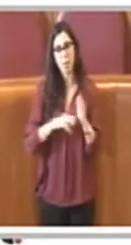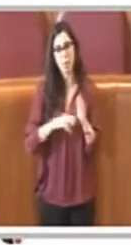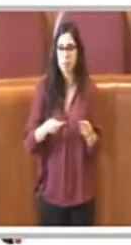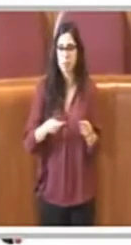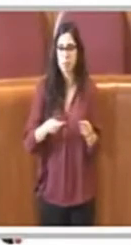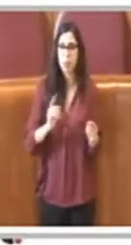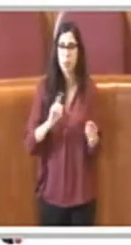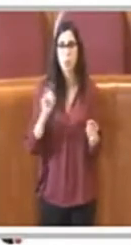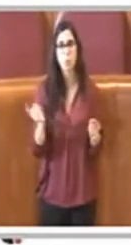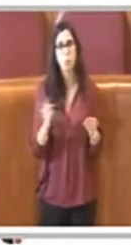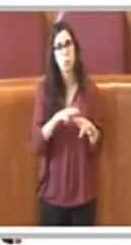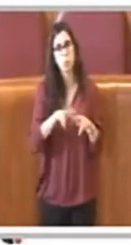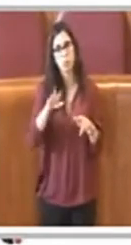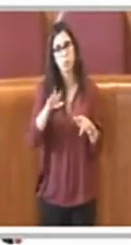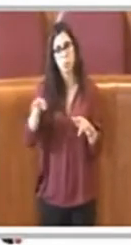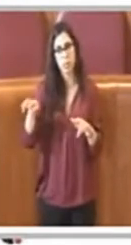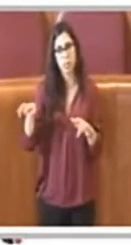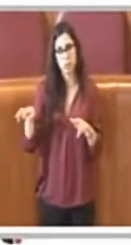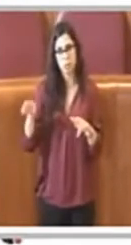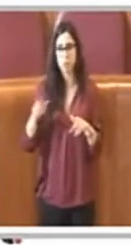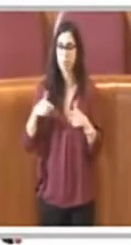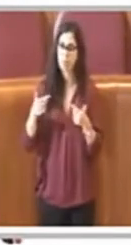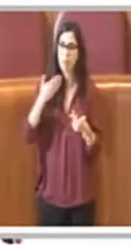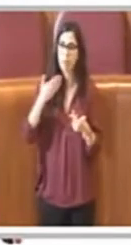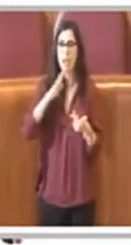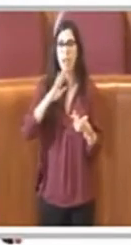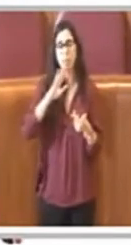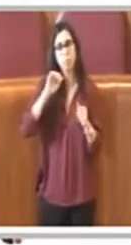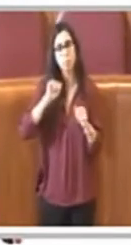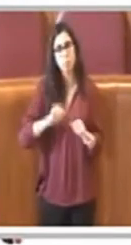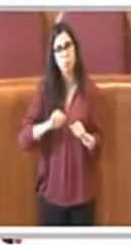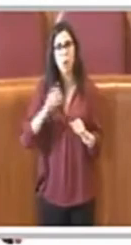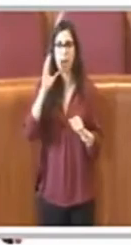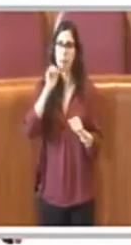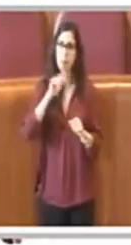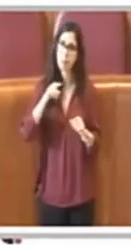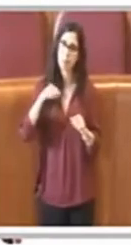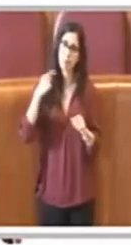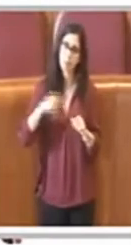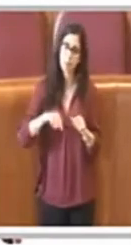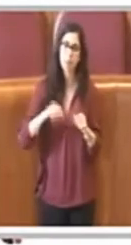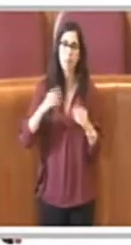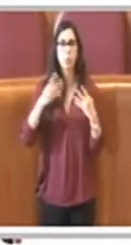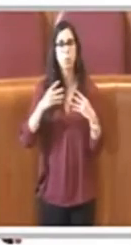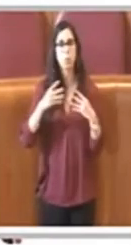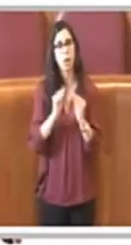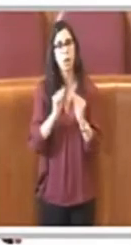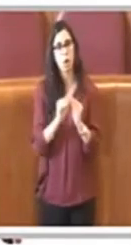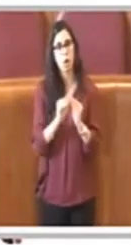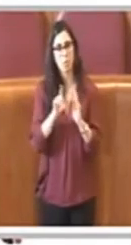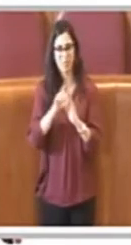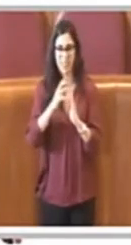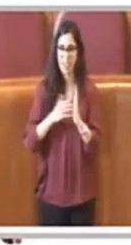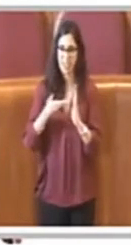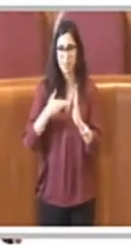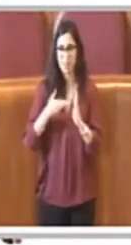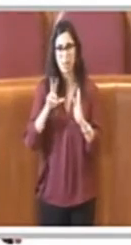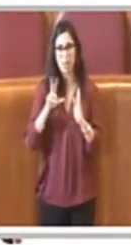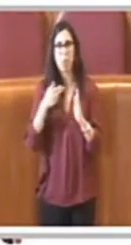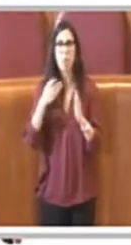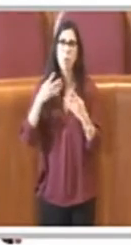facilitarli nell'adesione a questo impianto, appunto a questa deliberazione come appunto noi prevediamo.